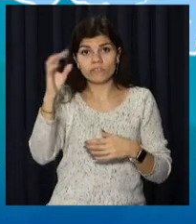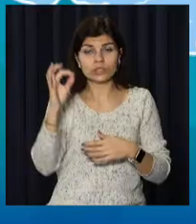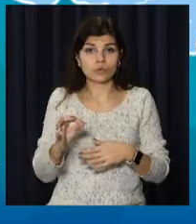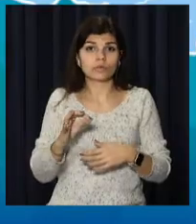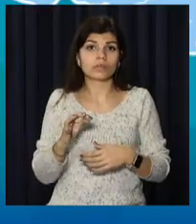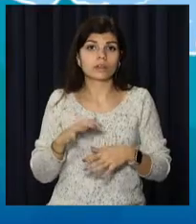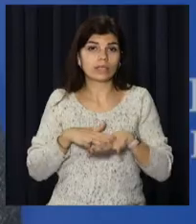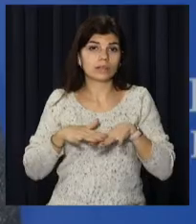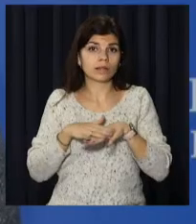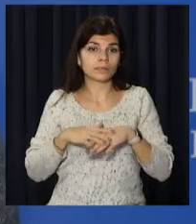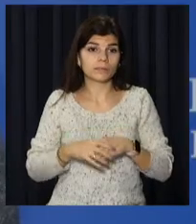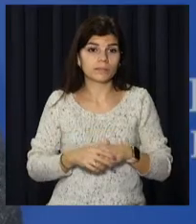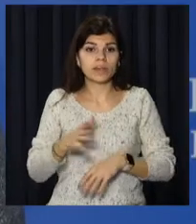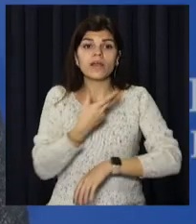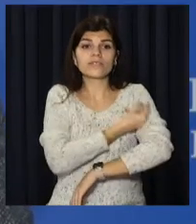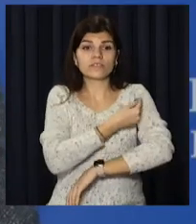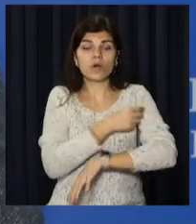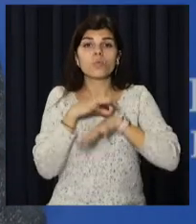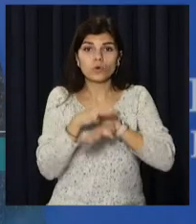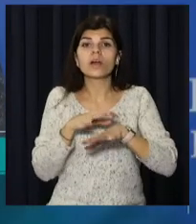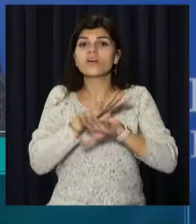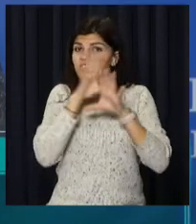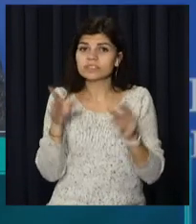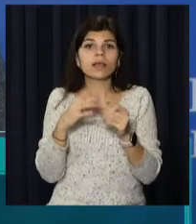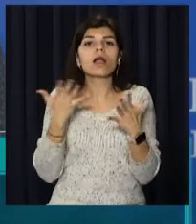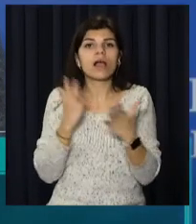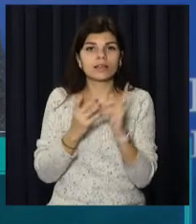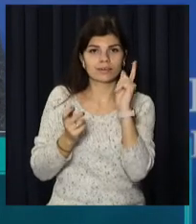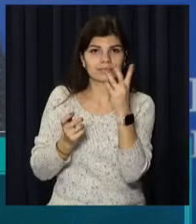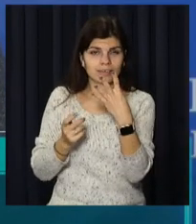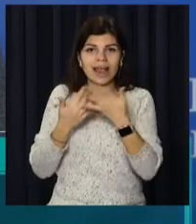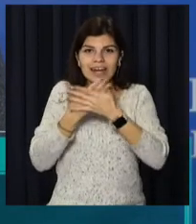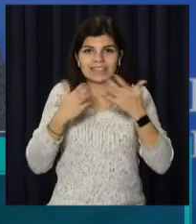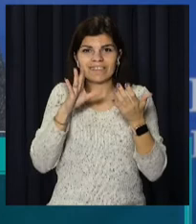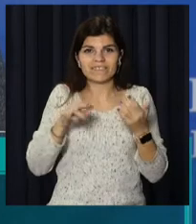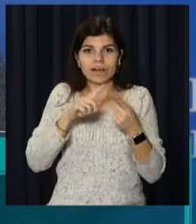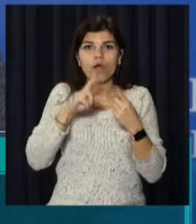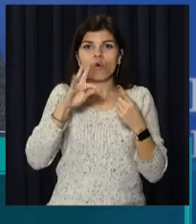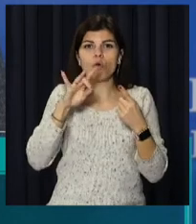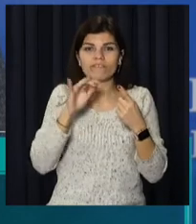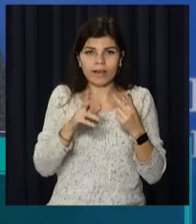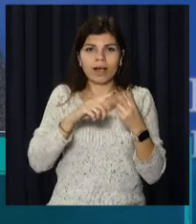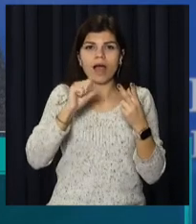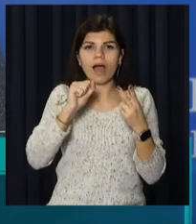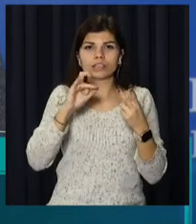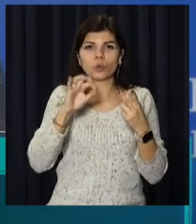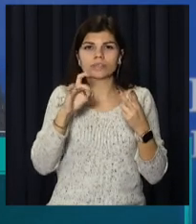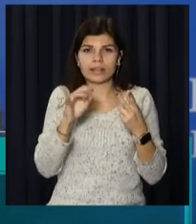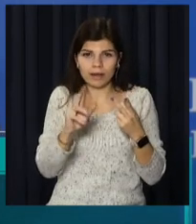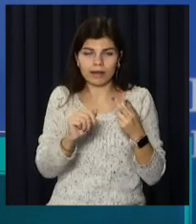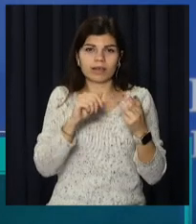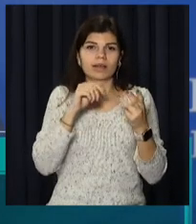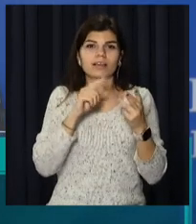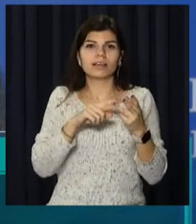населення. Вакцинація проводимо усіма вакцинами, які доступні на даний час в Україні. Це Коронавак, Файзер, Астразенека та